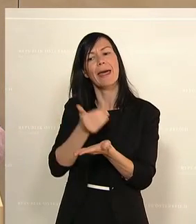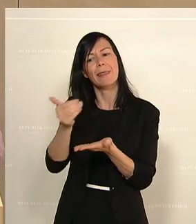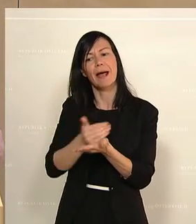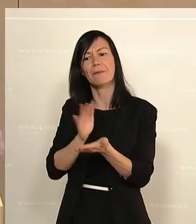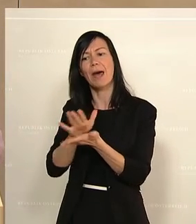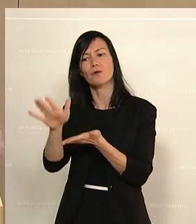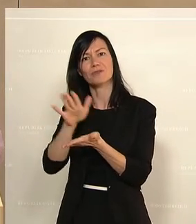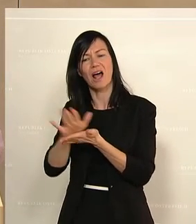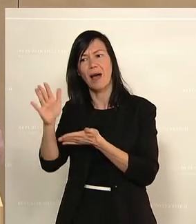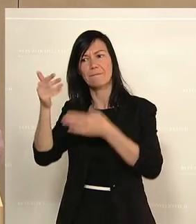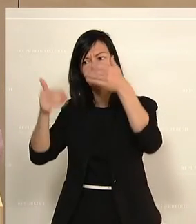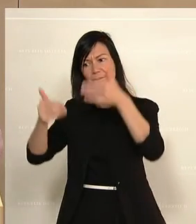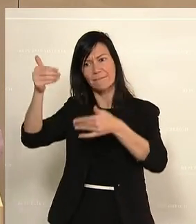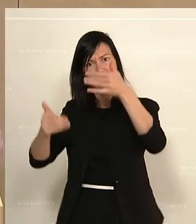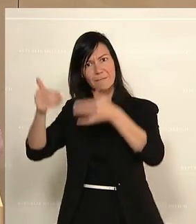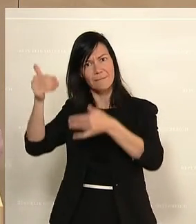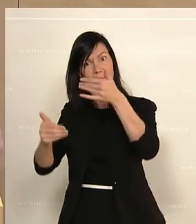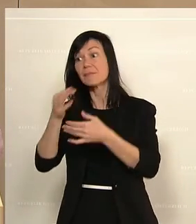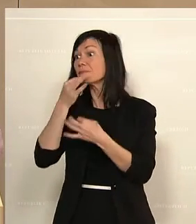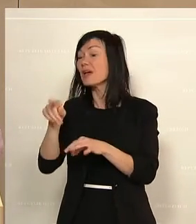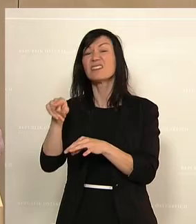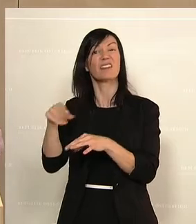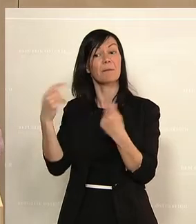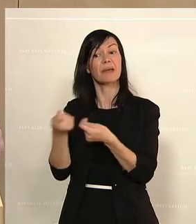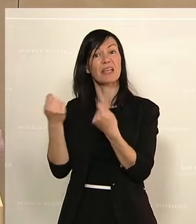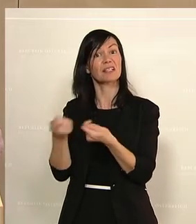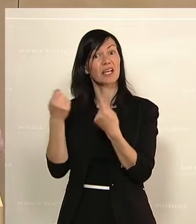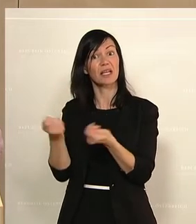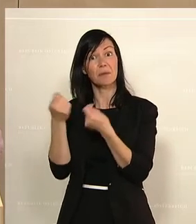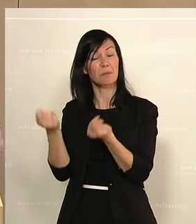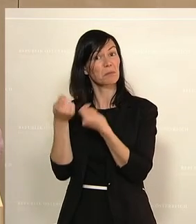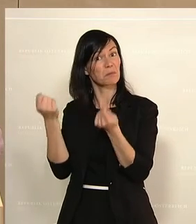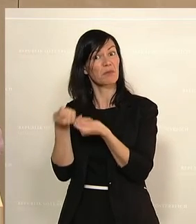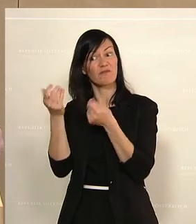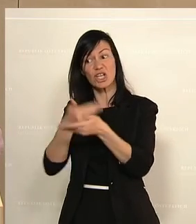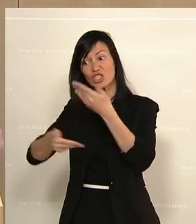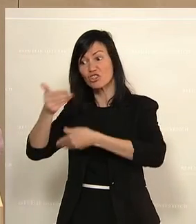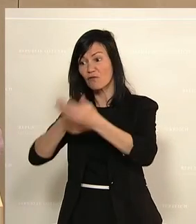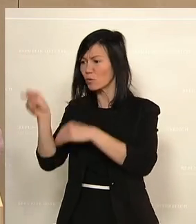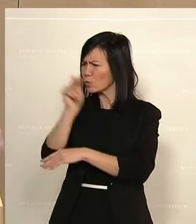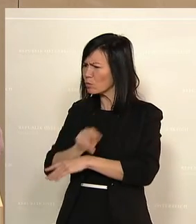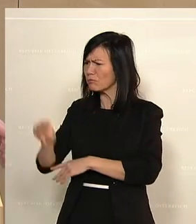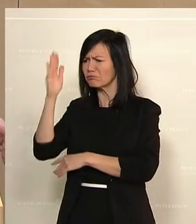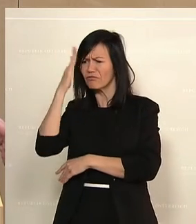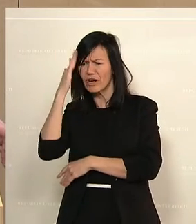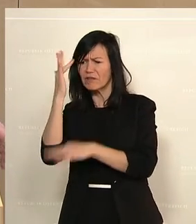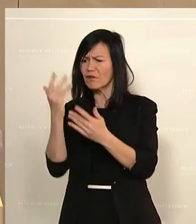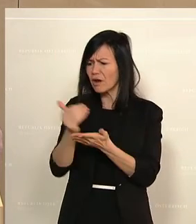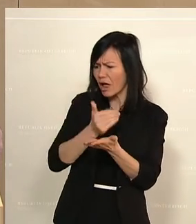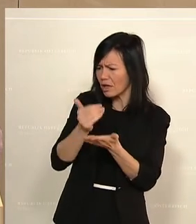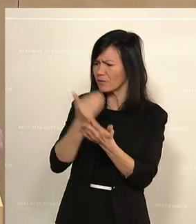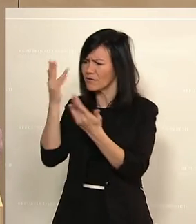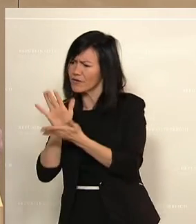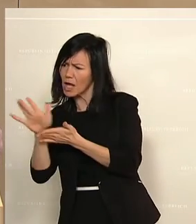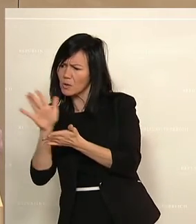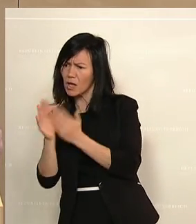dadurch einen besseren betriebswirtschaftlichen Überblick über seine Aufwands- und Ertragssituation und dadurch